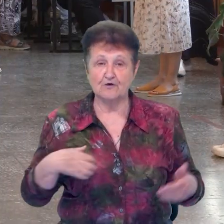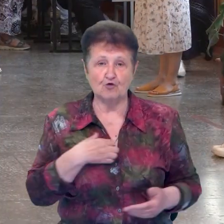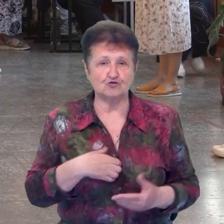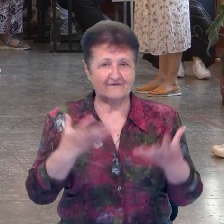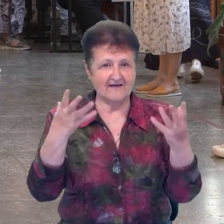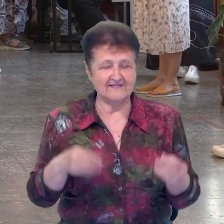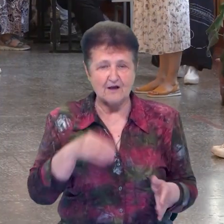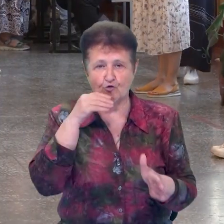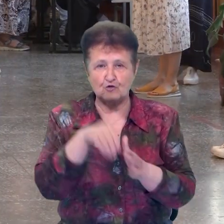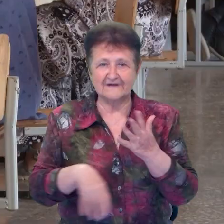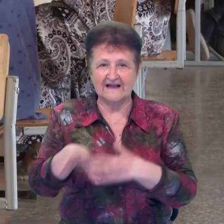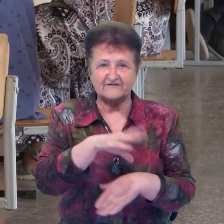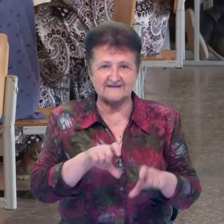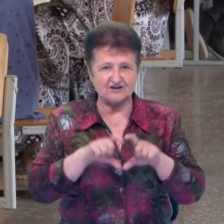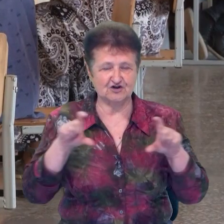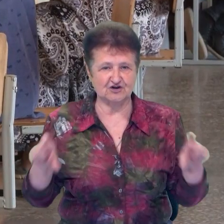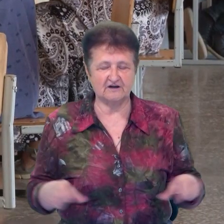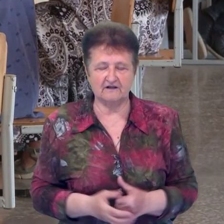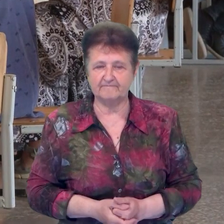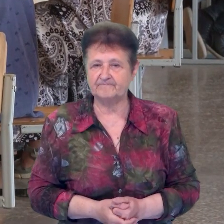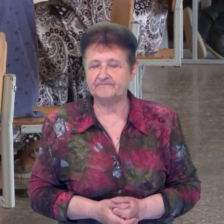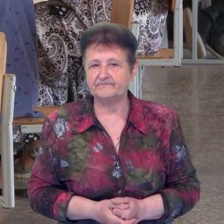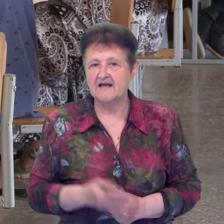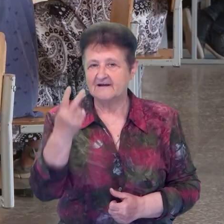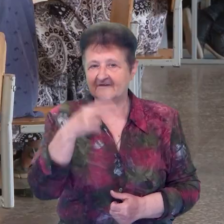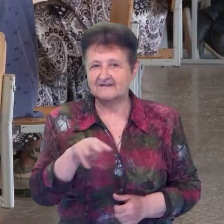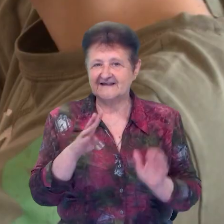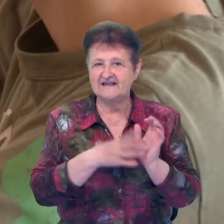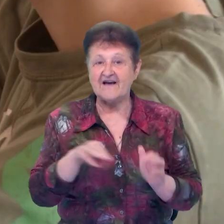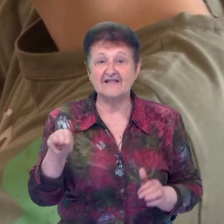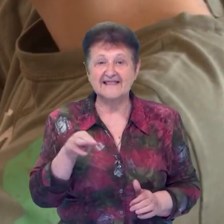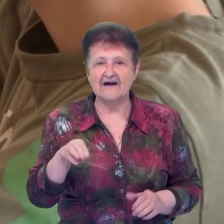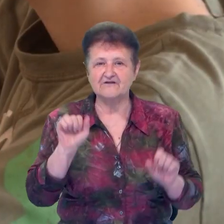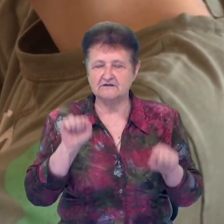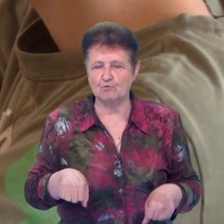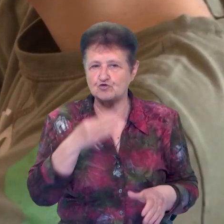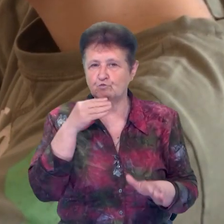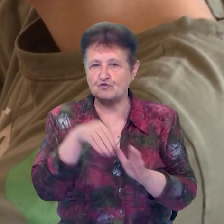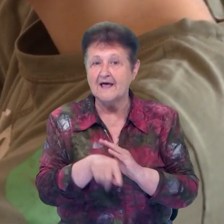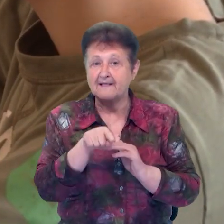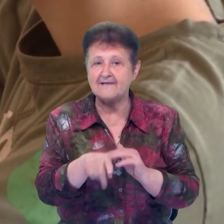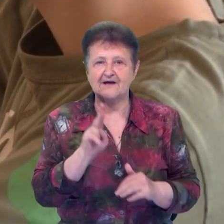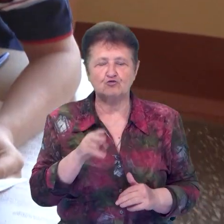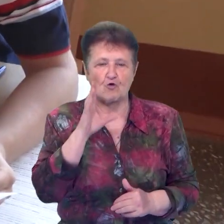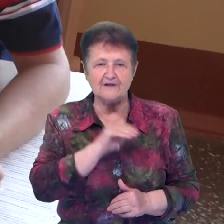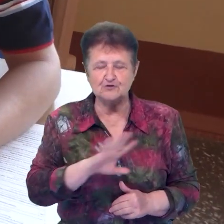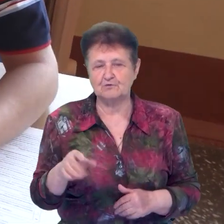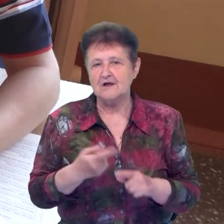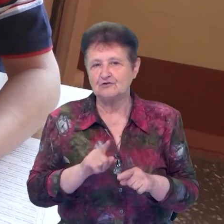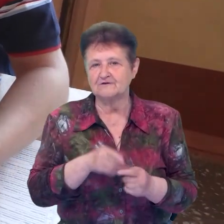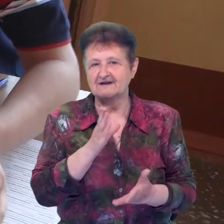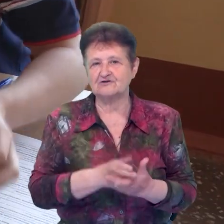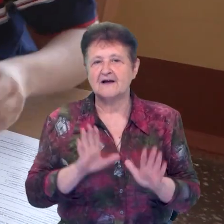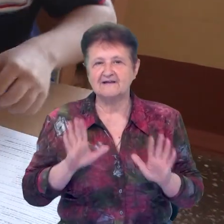основний день голосування для всіх шкіл, пояснює Сергій Омелічкін. 29 травня зможуть проголосувати ті, хто не встиг. Але це